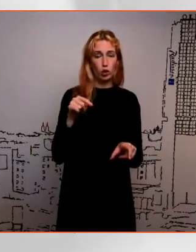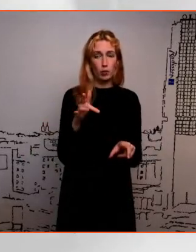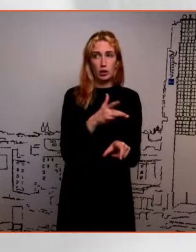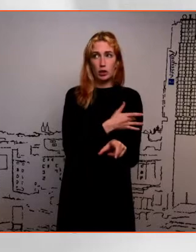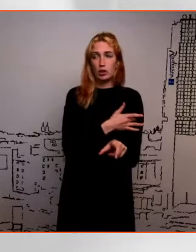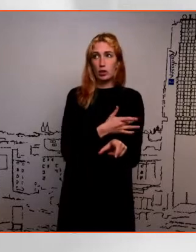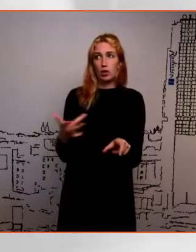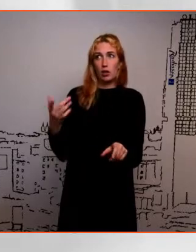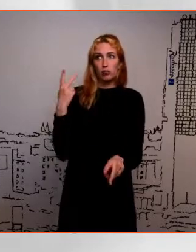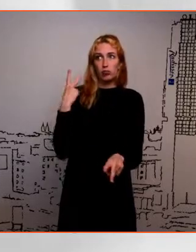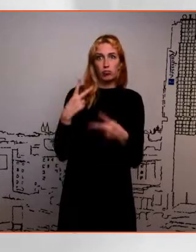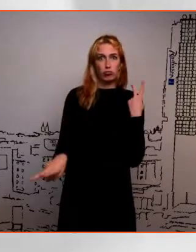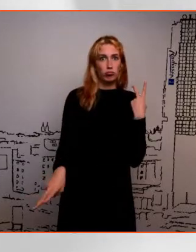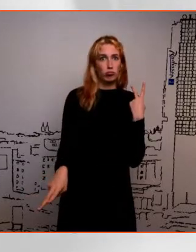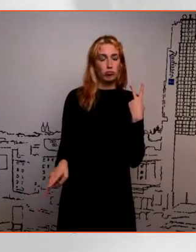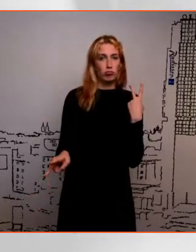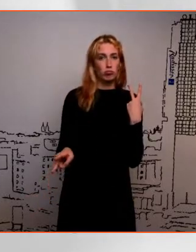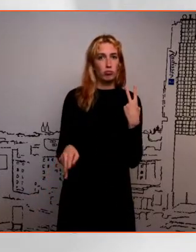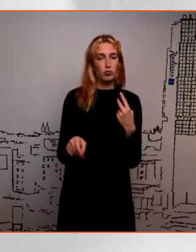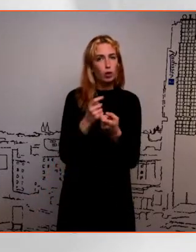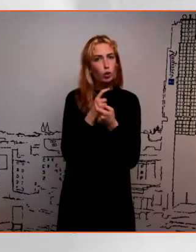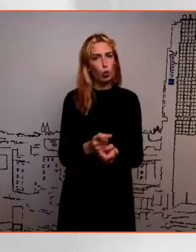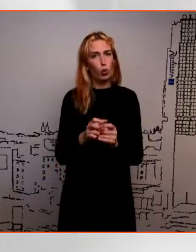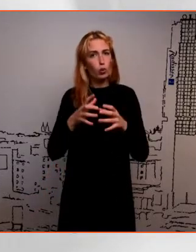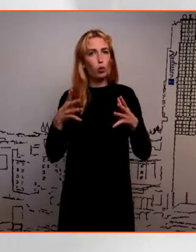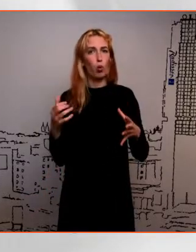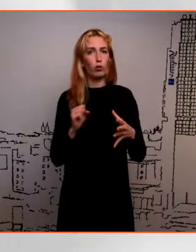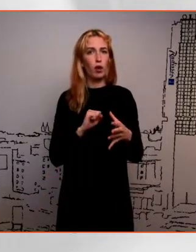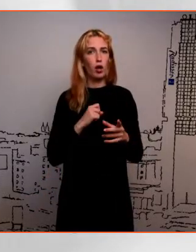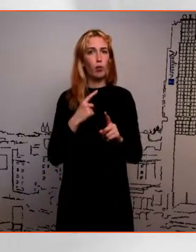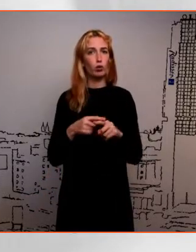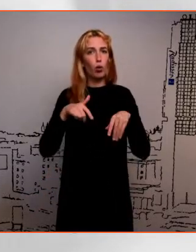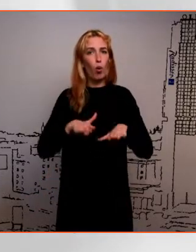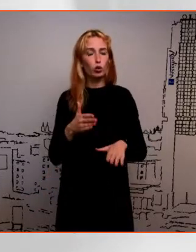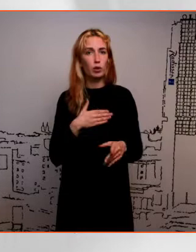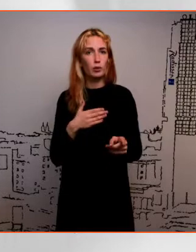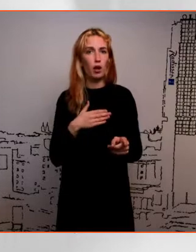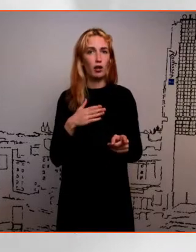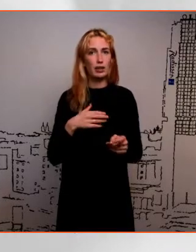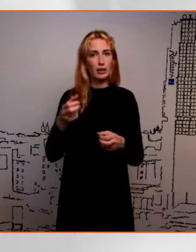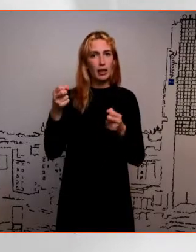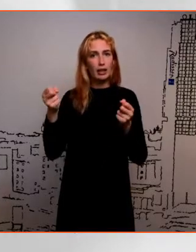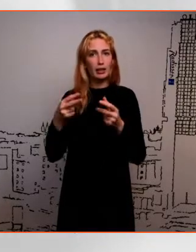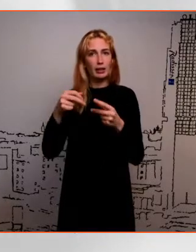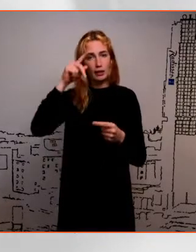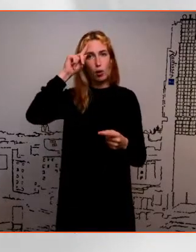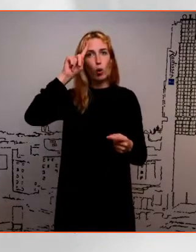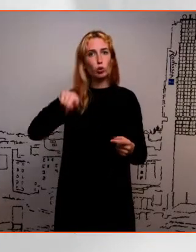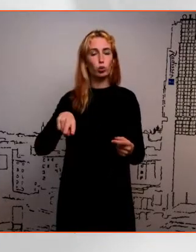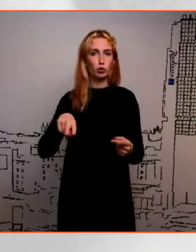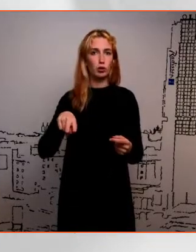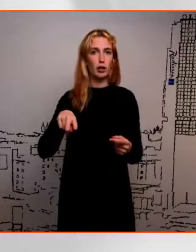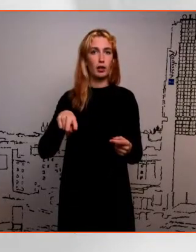suurt erisust, et on vaja suurt julgust ja otsustamist tahet, et hüppata sinna digioskuste nagu